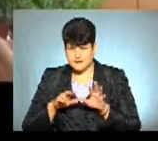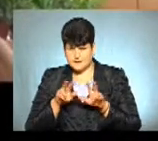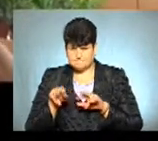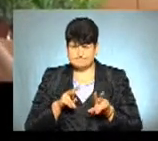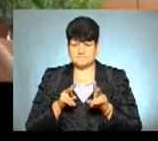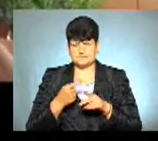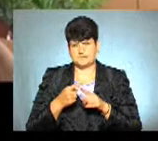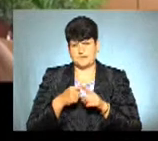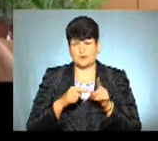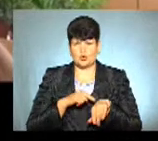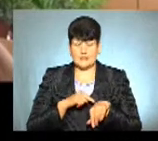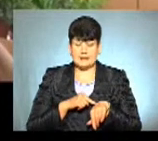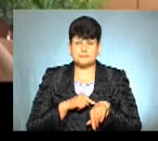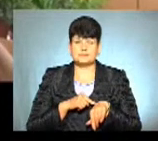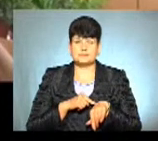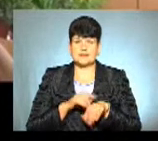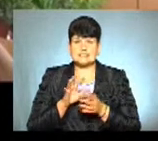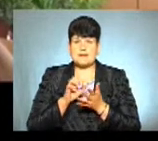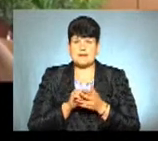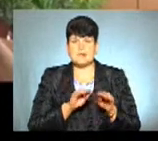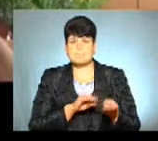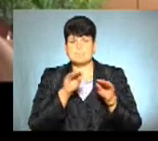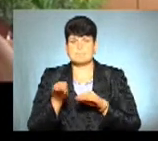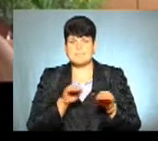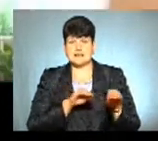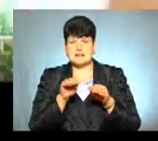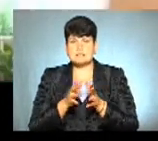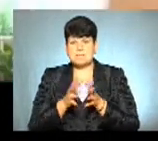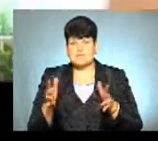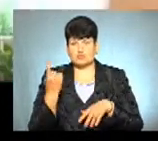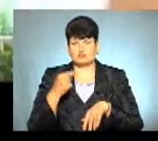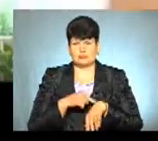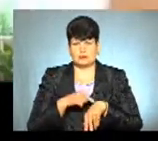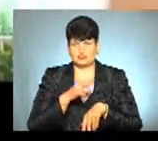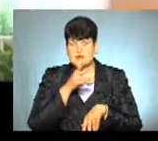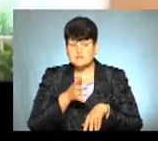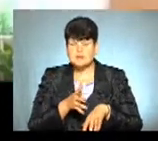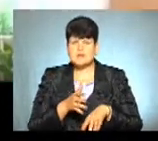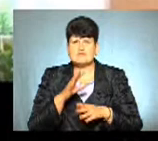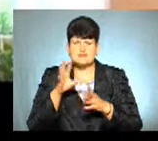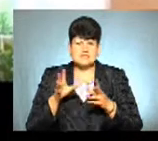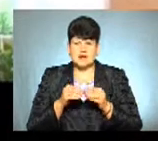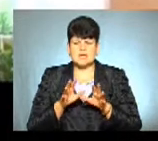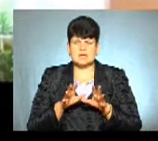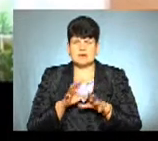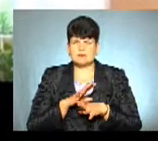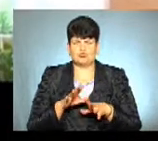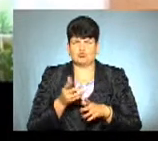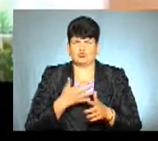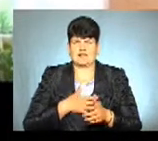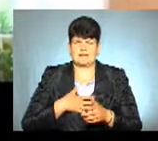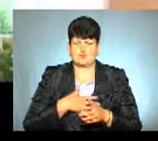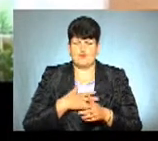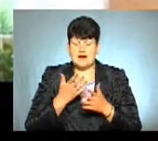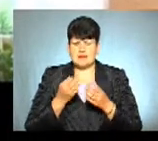години та займався перенесенням більше, ніж годину часу. Взагалі було відсутні будь-яке хвилювання. Я